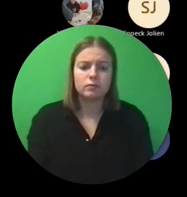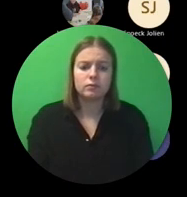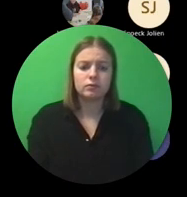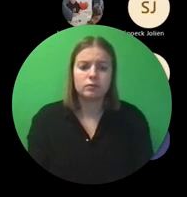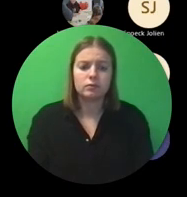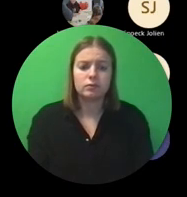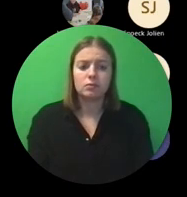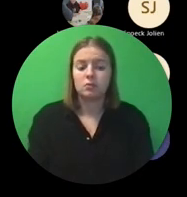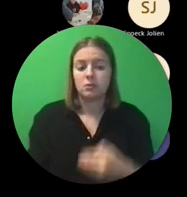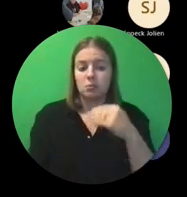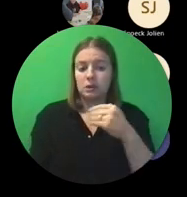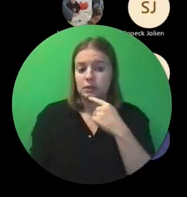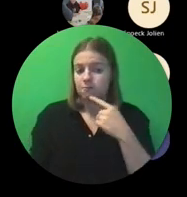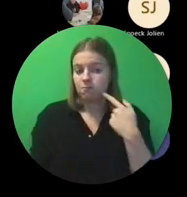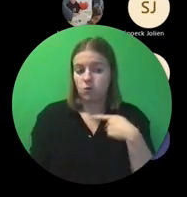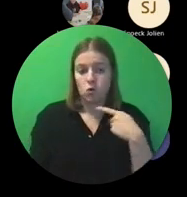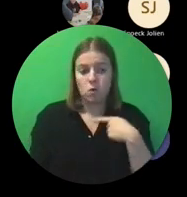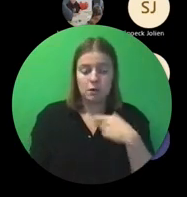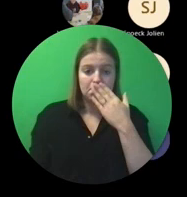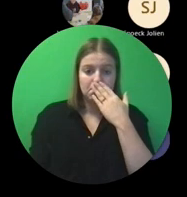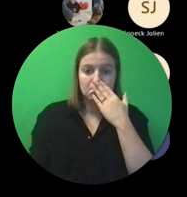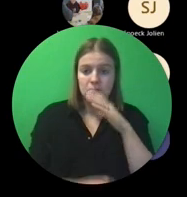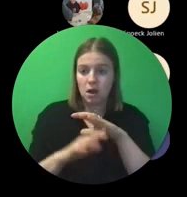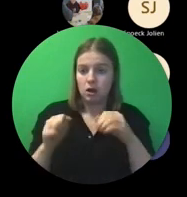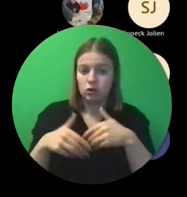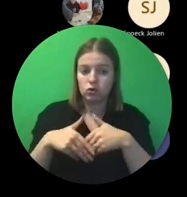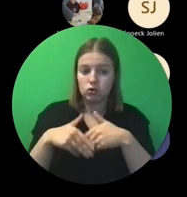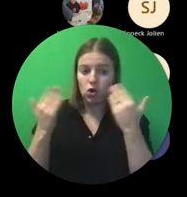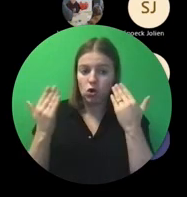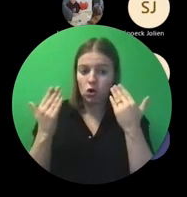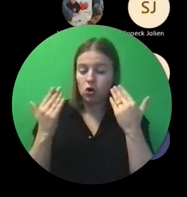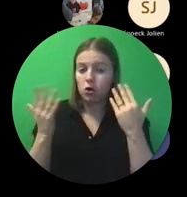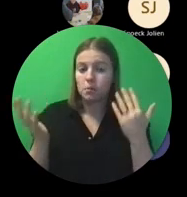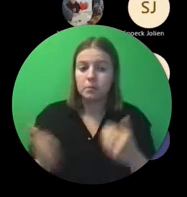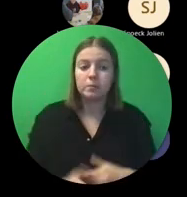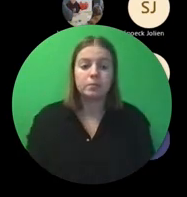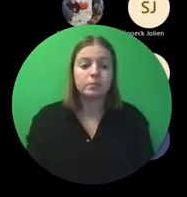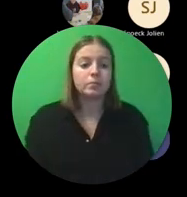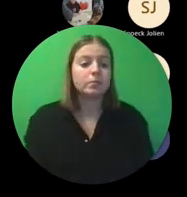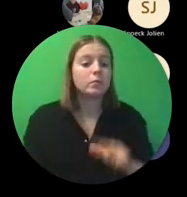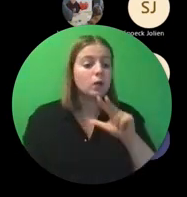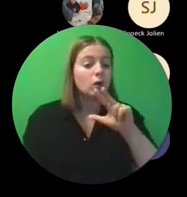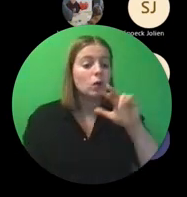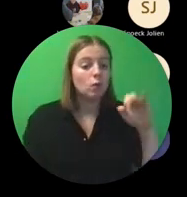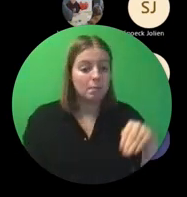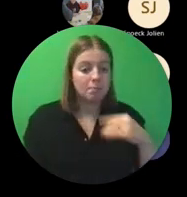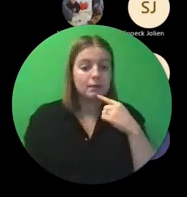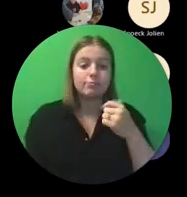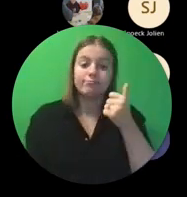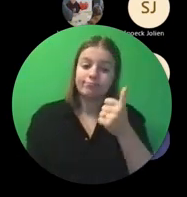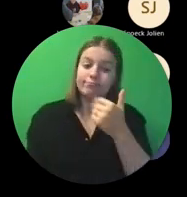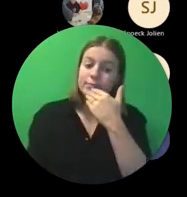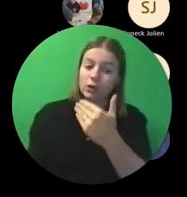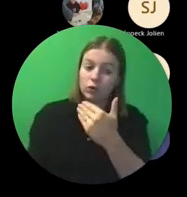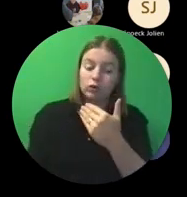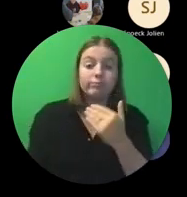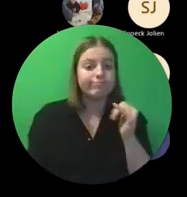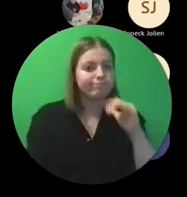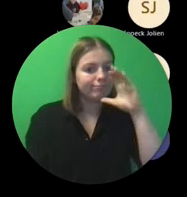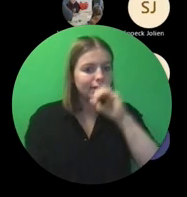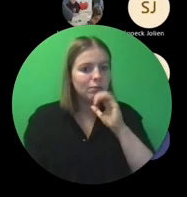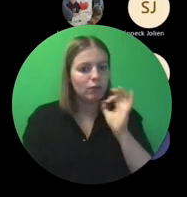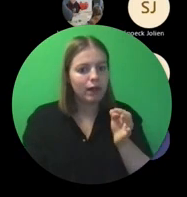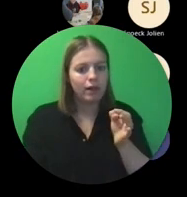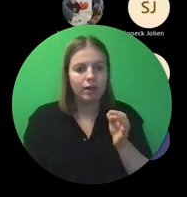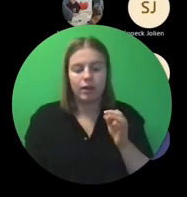Maar momenteel lijkt alles duidelijk voor zover dan wel. Oké, dankjewel. Ja, ik snap dat ook. is